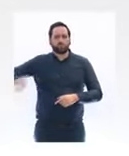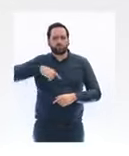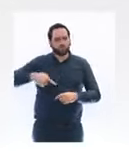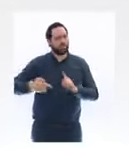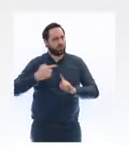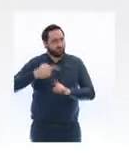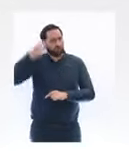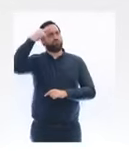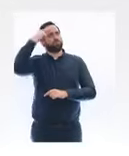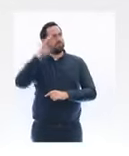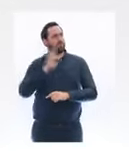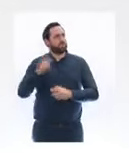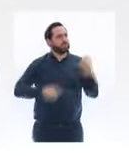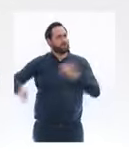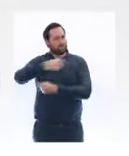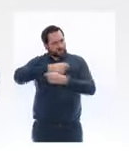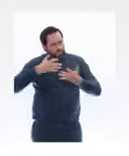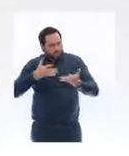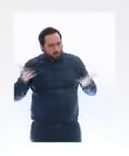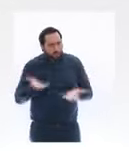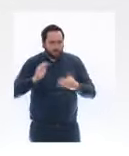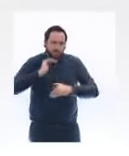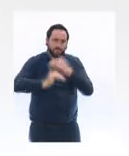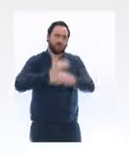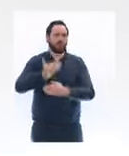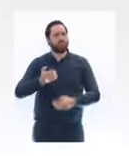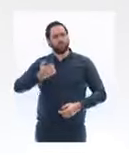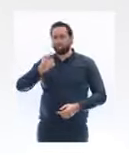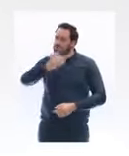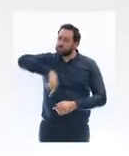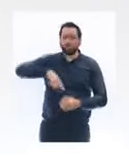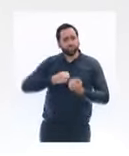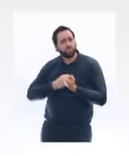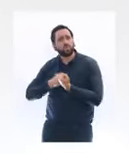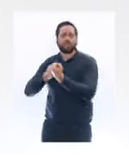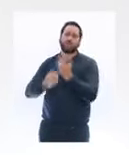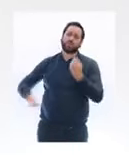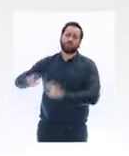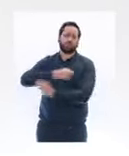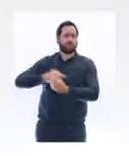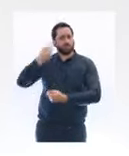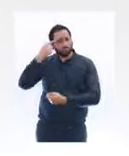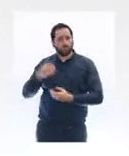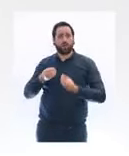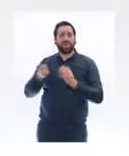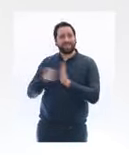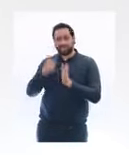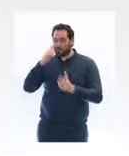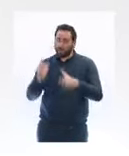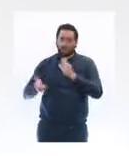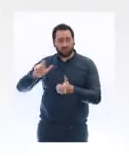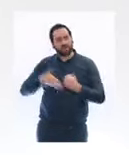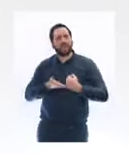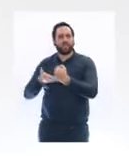initiatives des plus petites entreprises et des commerces parce que ça les aidera dans ces moments difficiles. Je tiens à préciser que pour les